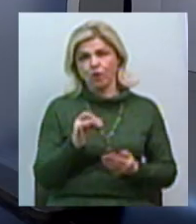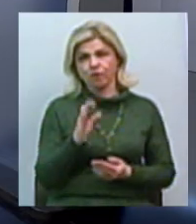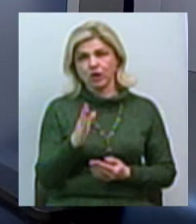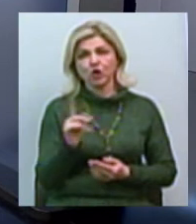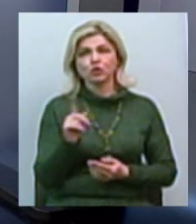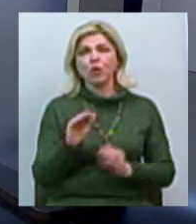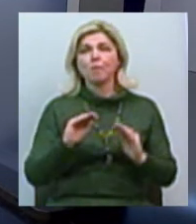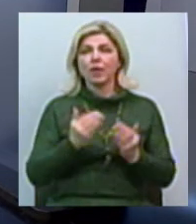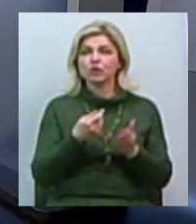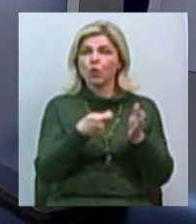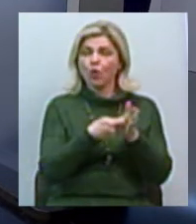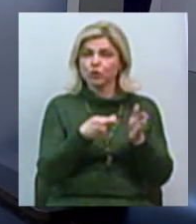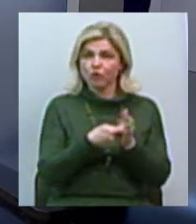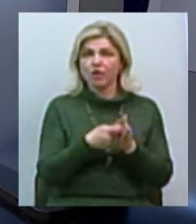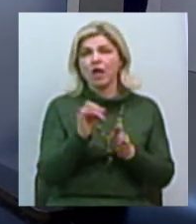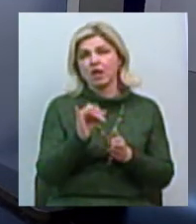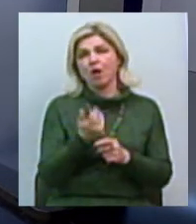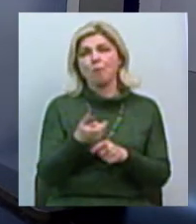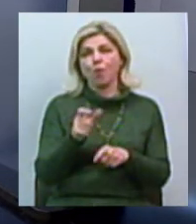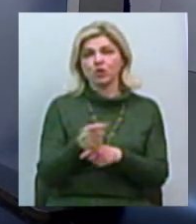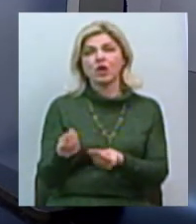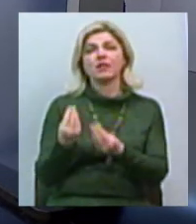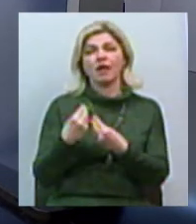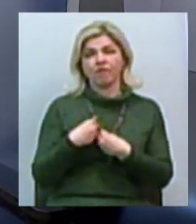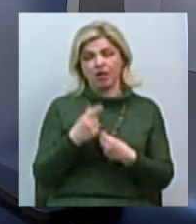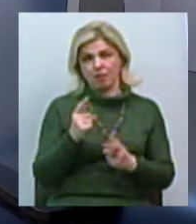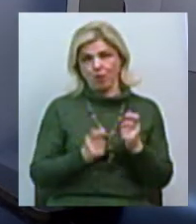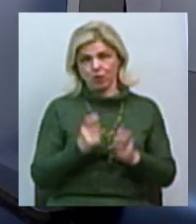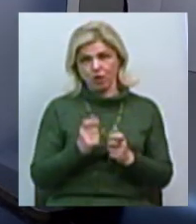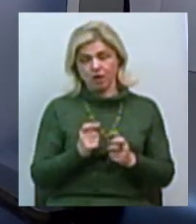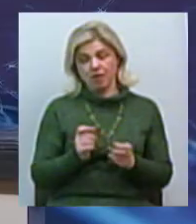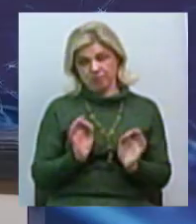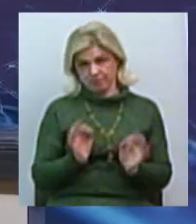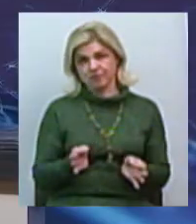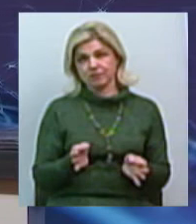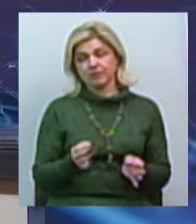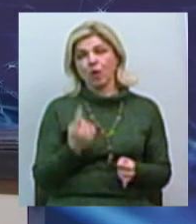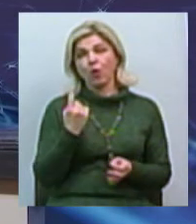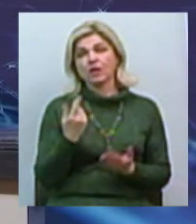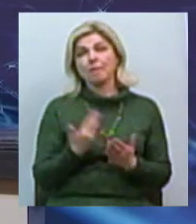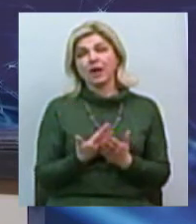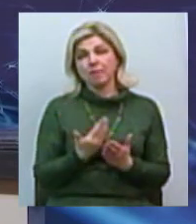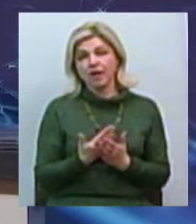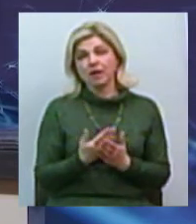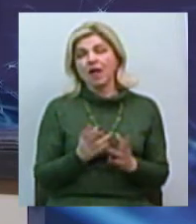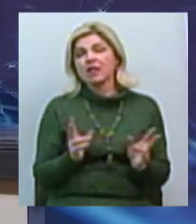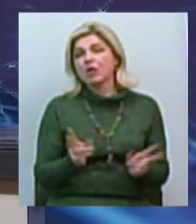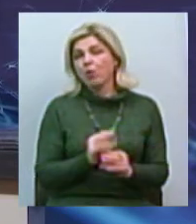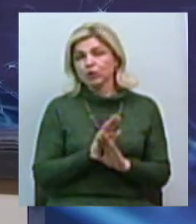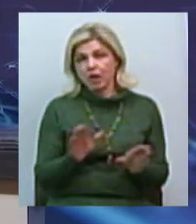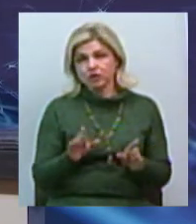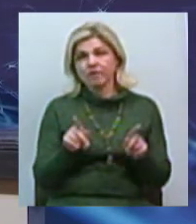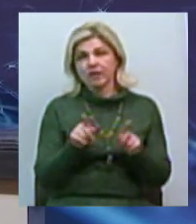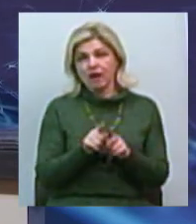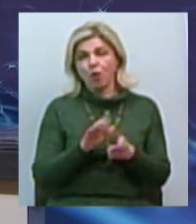корову, і вона більше давала молока? Совершенно верно. Причем, безусловно, один із примерів неудачного подобного стечення обстоятельств